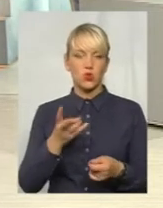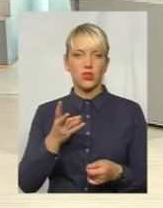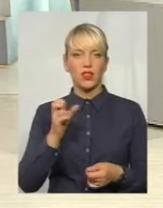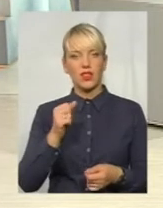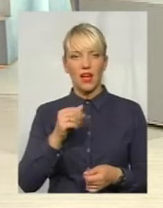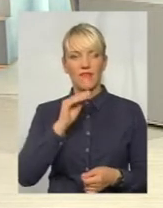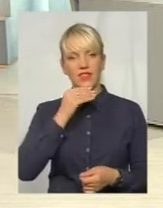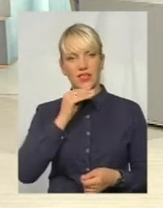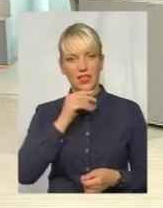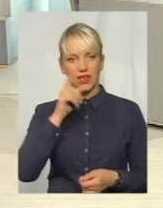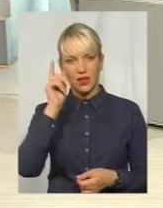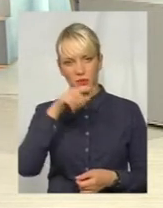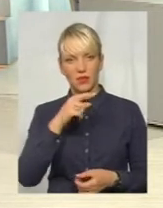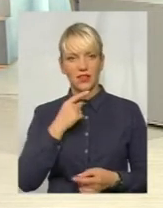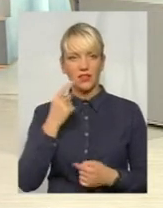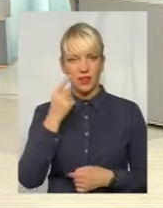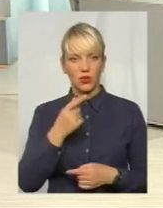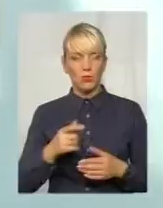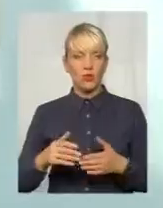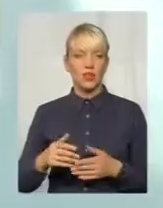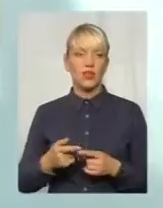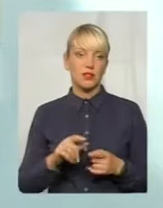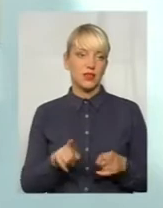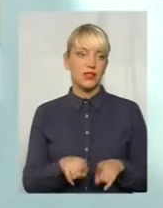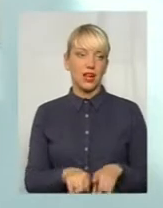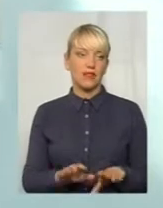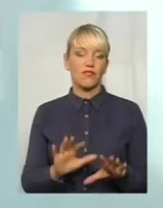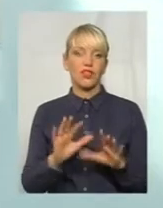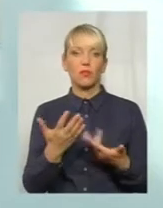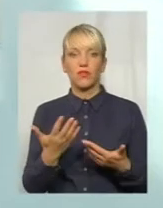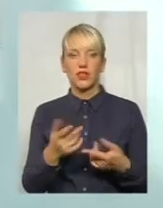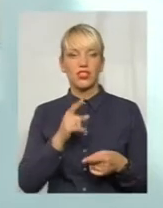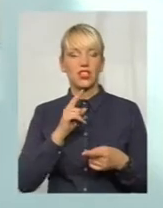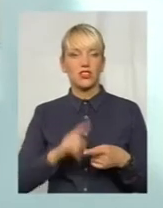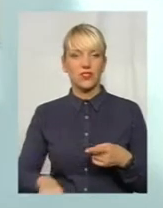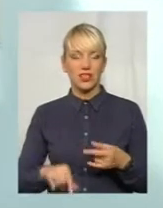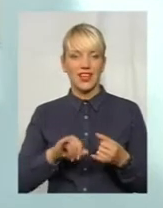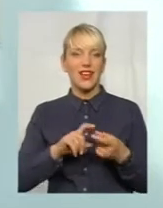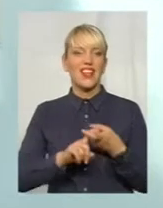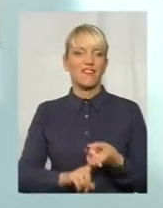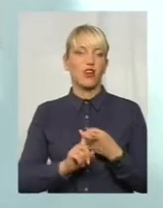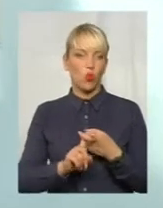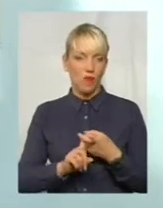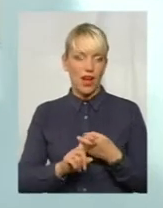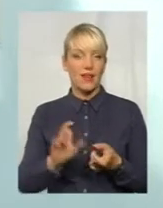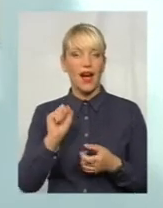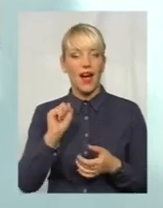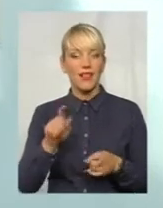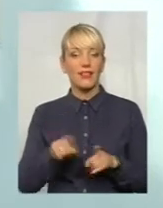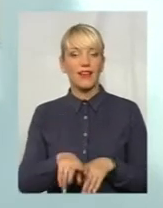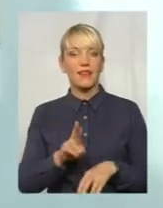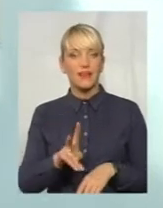в Єгипеті, Туреччині. саме так. Тому і відбувається дуже швидке інфікування. А так як